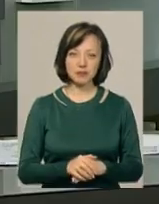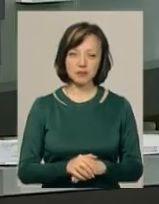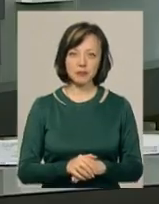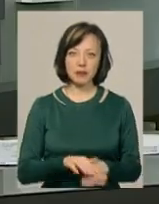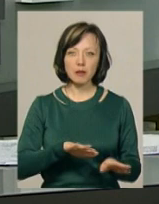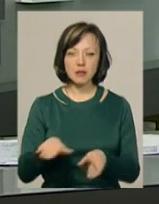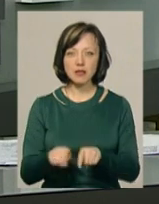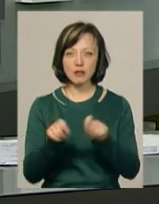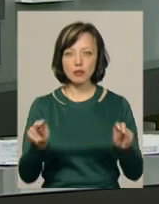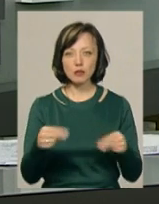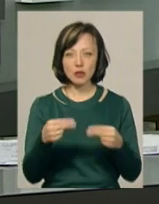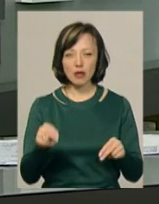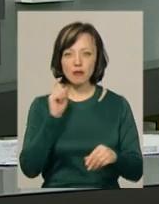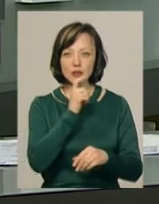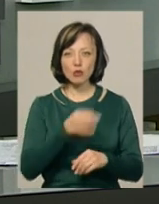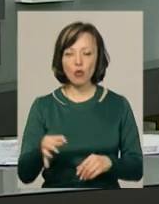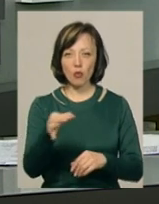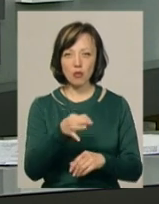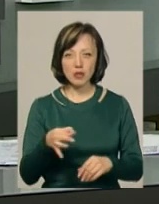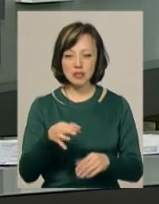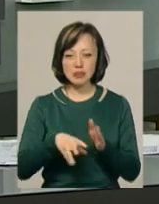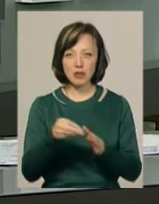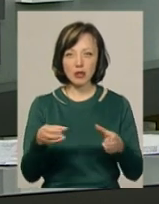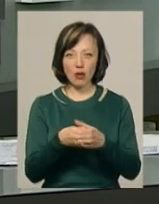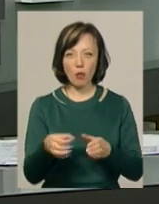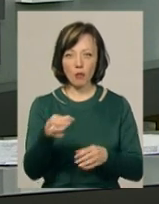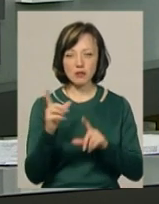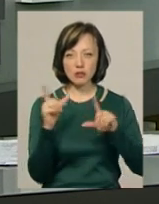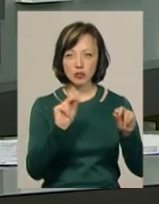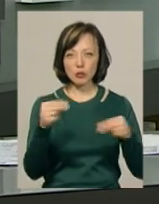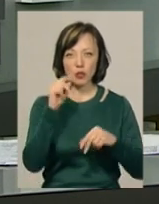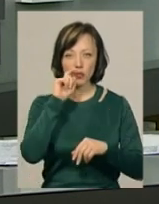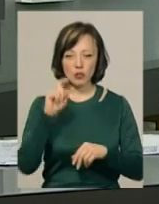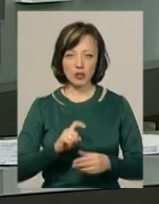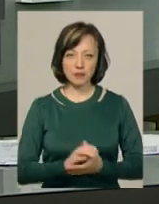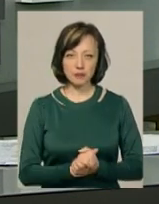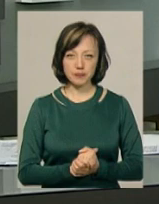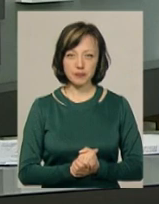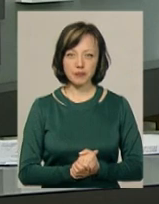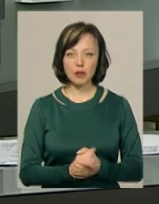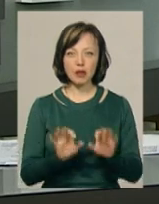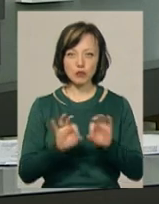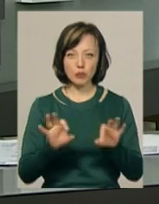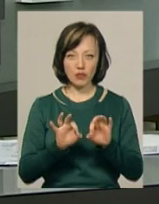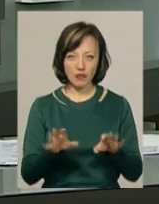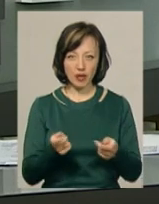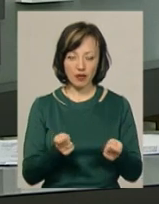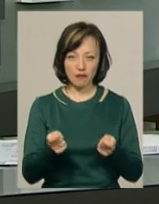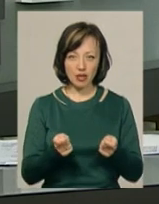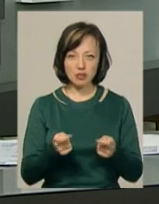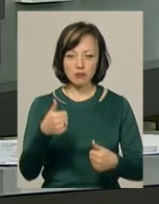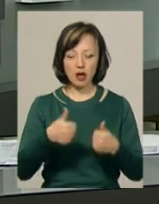Після відкритого чемпіонату Вінницької області збірна Хмельниччини від'їжджає на чемпіонат України з панкратіону, розповів Дмитро Павлюк.